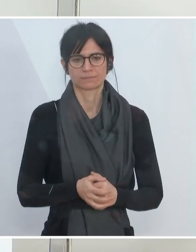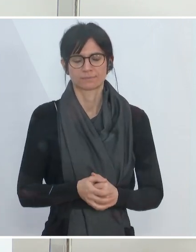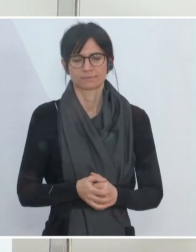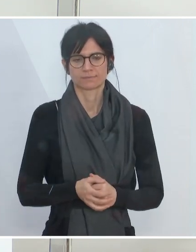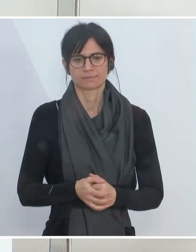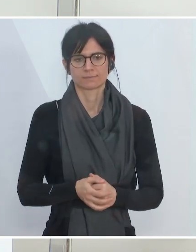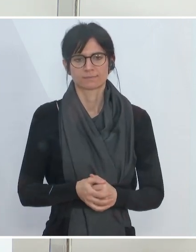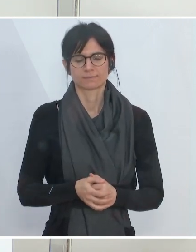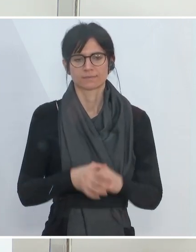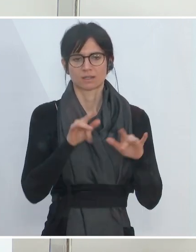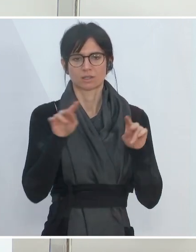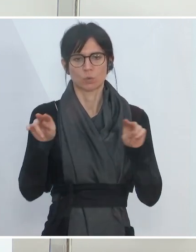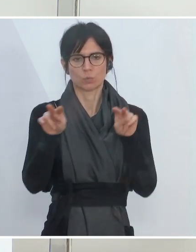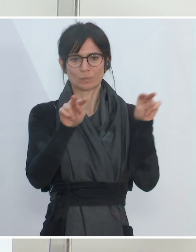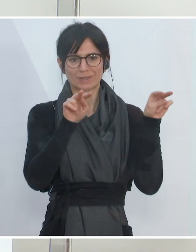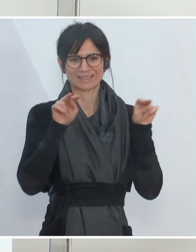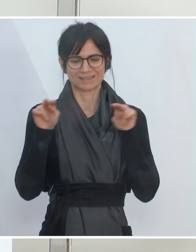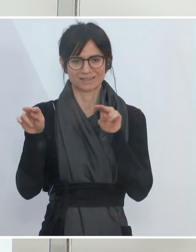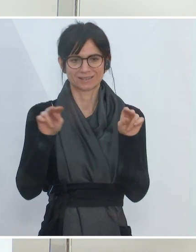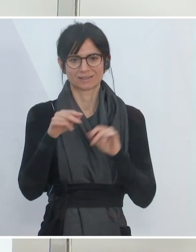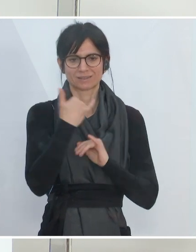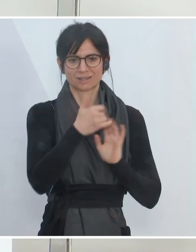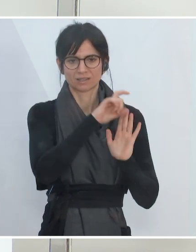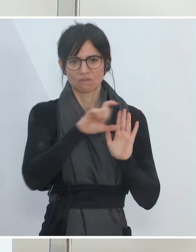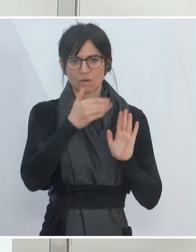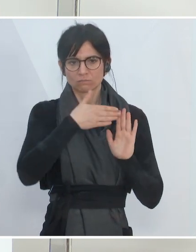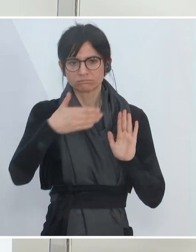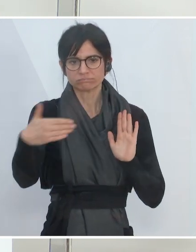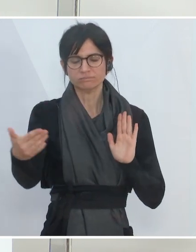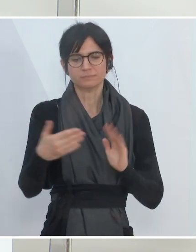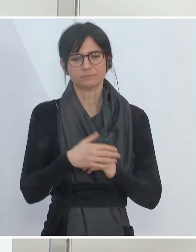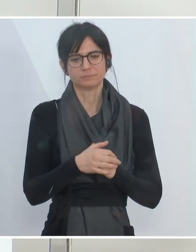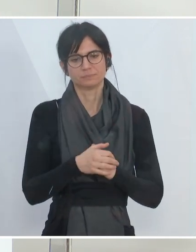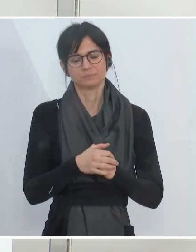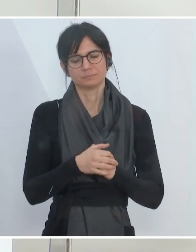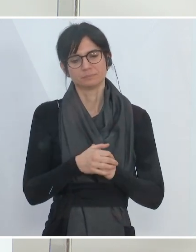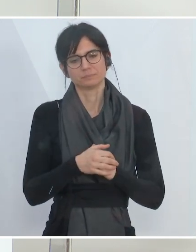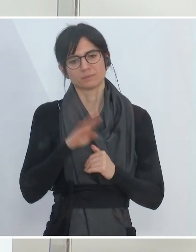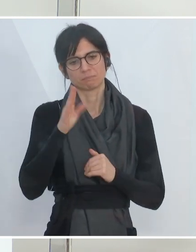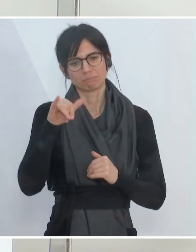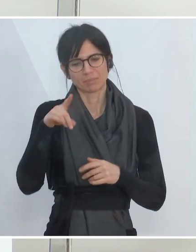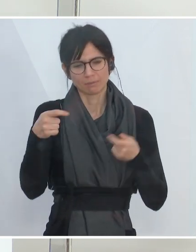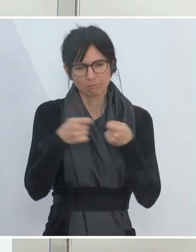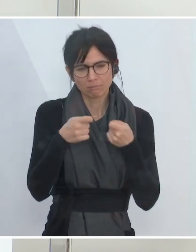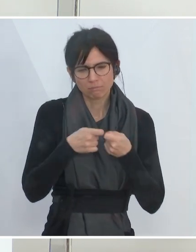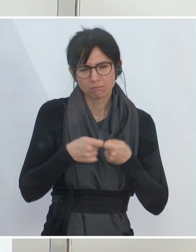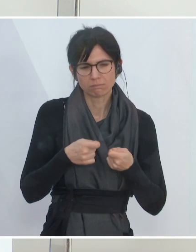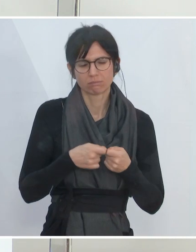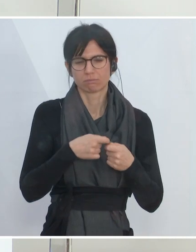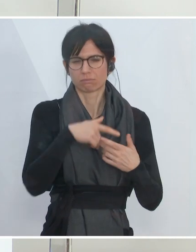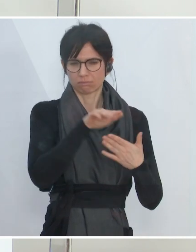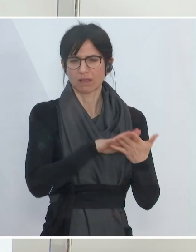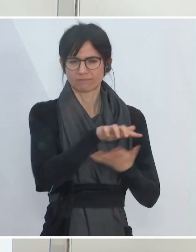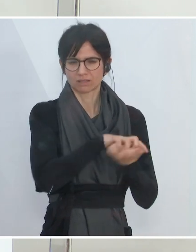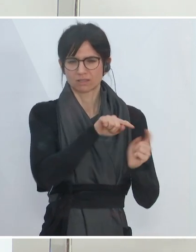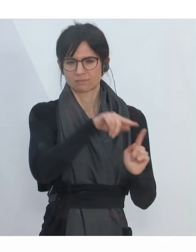haben hier eine Übersicht über wöchentliche BIP-Messungen seit Beginn der